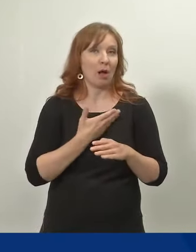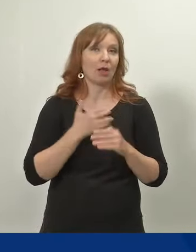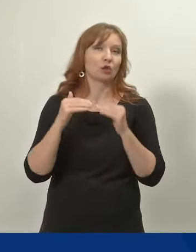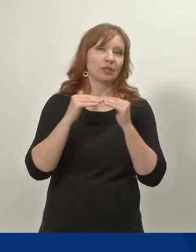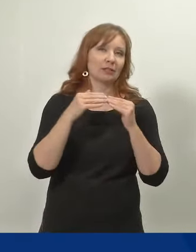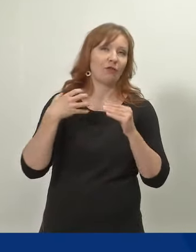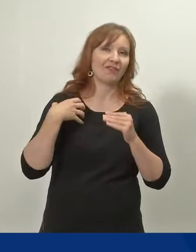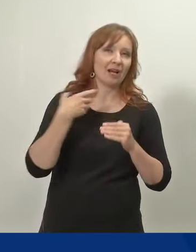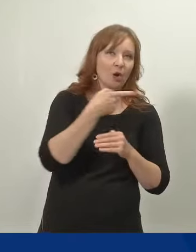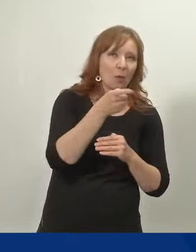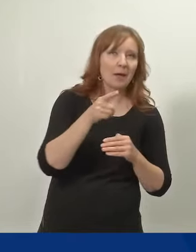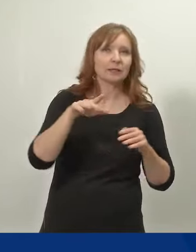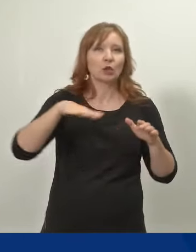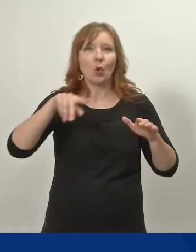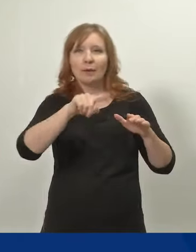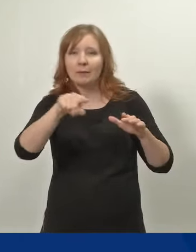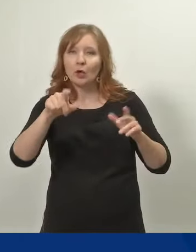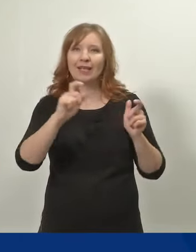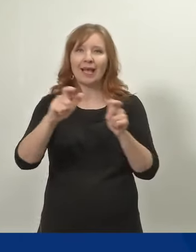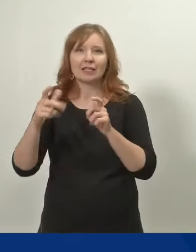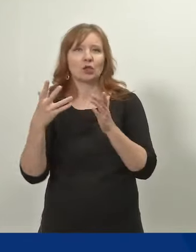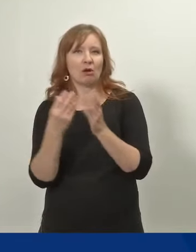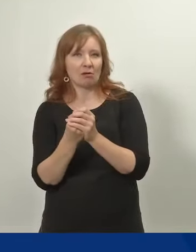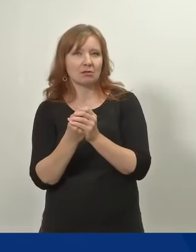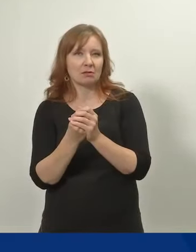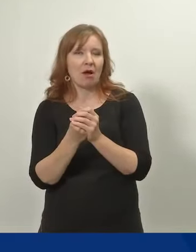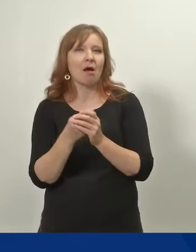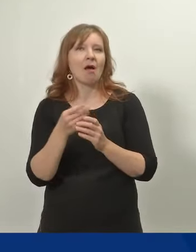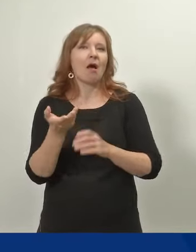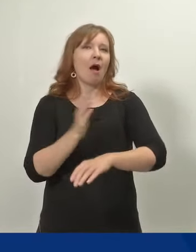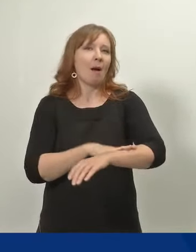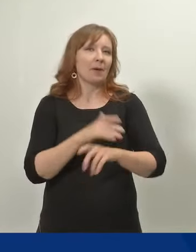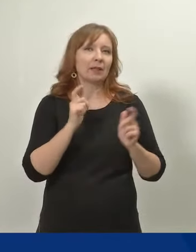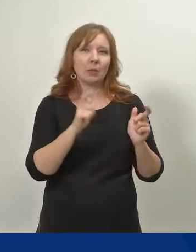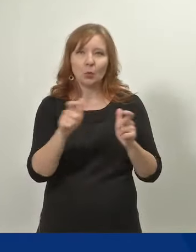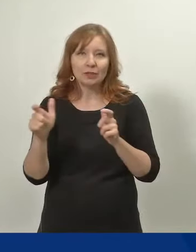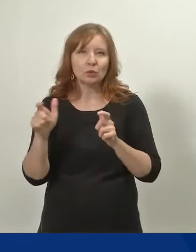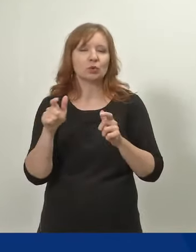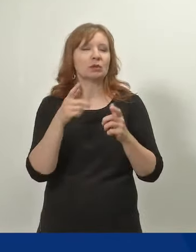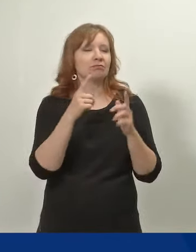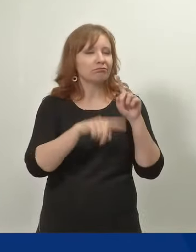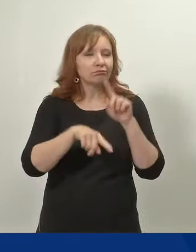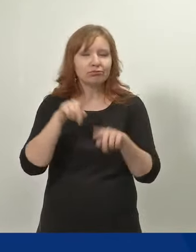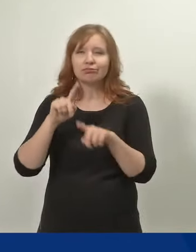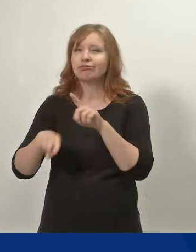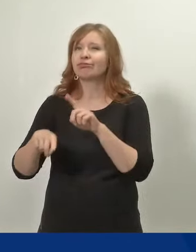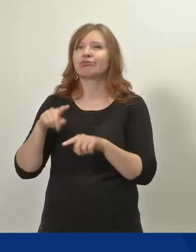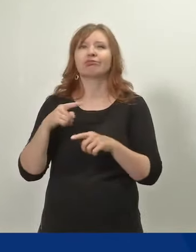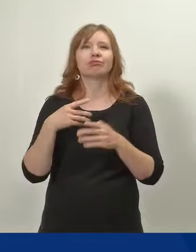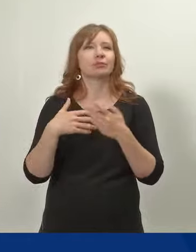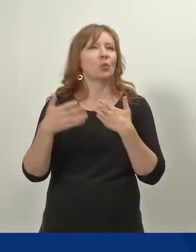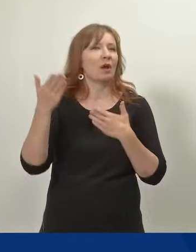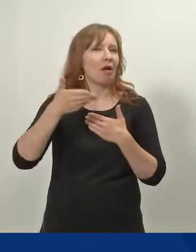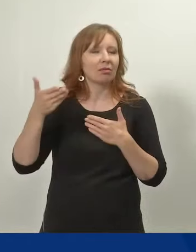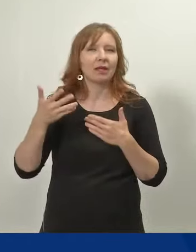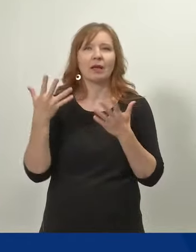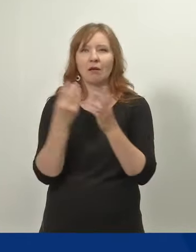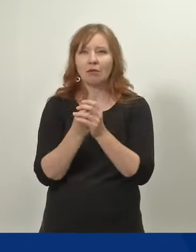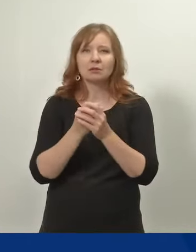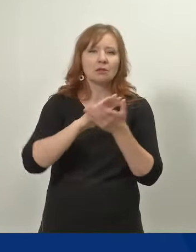tasa-arvotoimijoiden, järjestöjen, kansalaisjärjestöjen, ammatti-ihdustysliikkeen ja työnantajien kesken kampanjointia